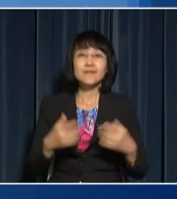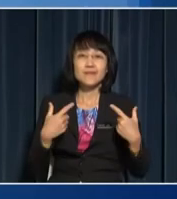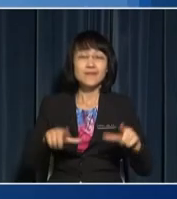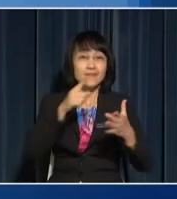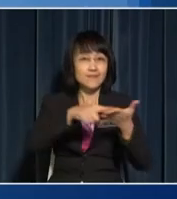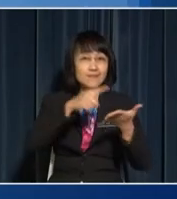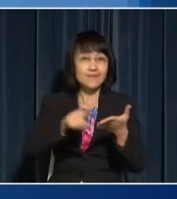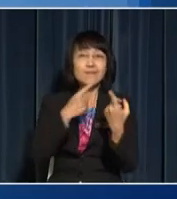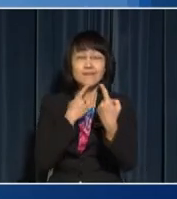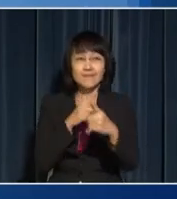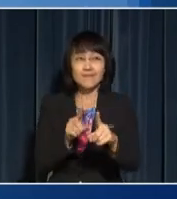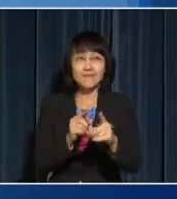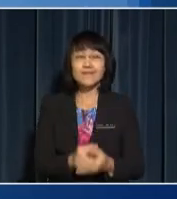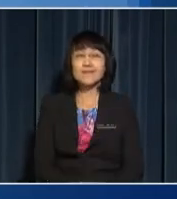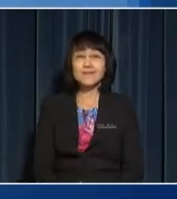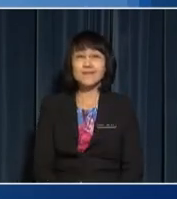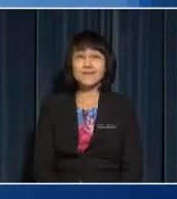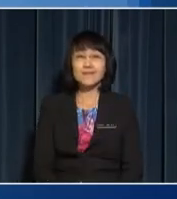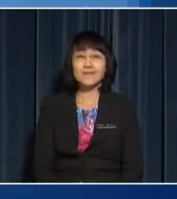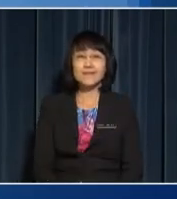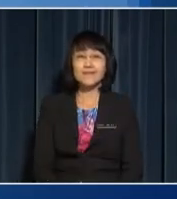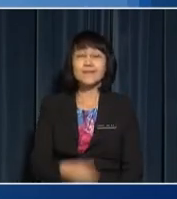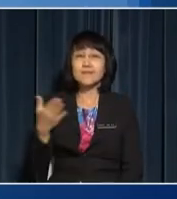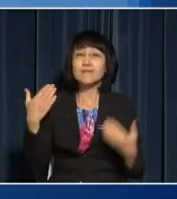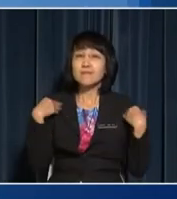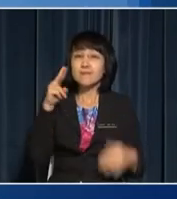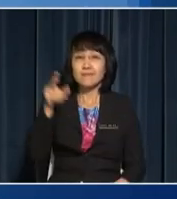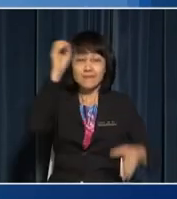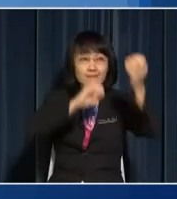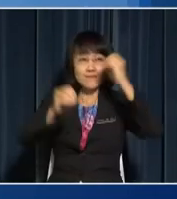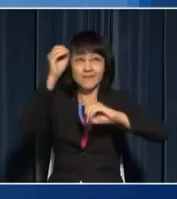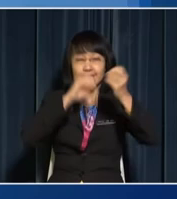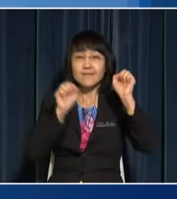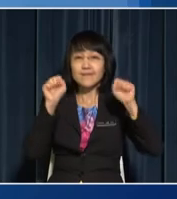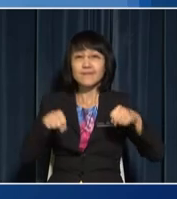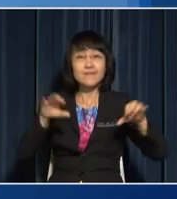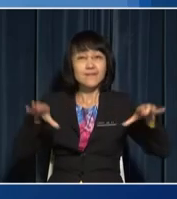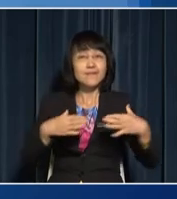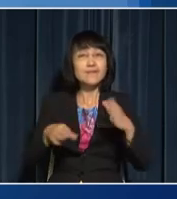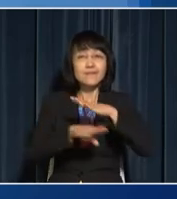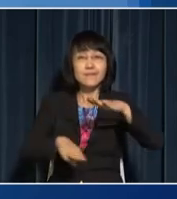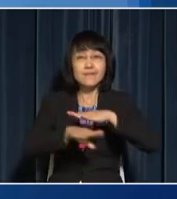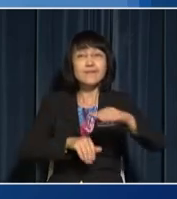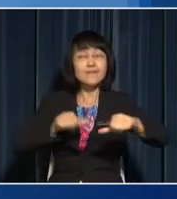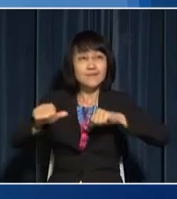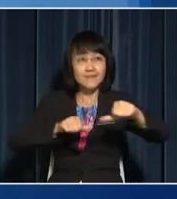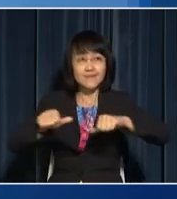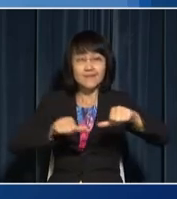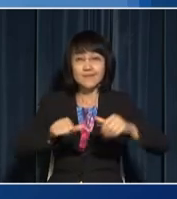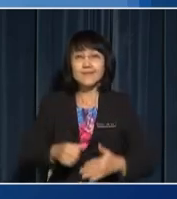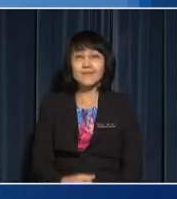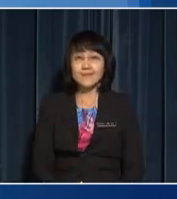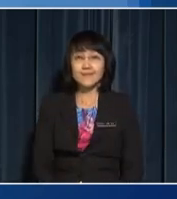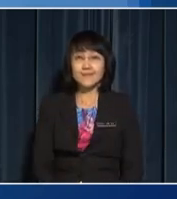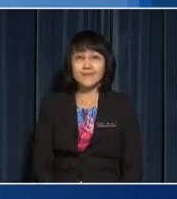Let's check your answer There are two observations that can be made based on the activity